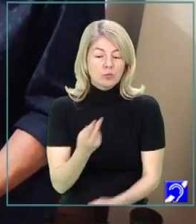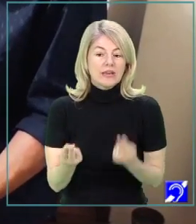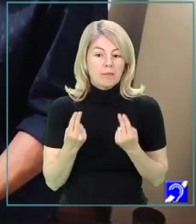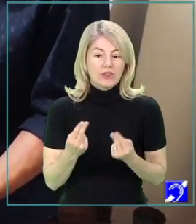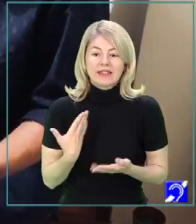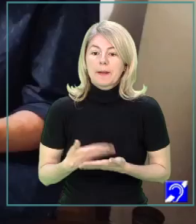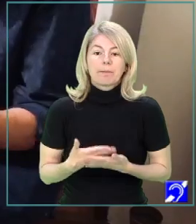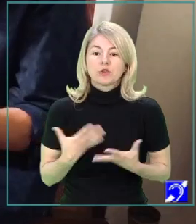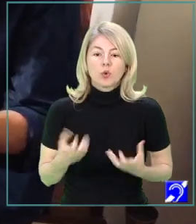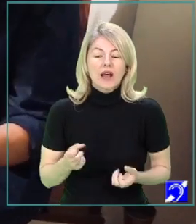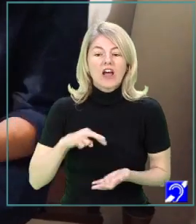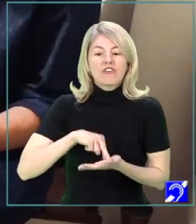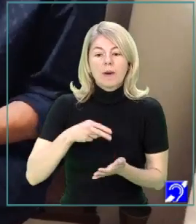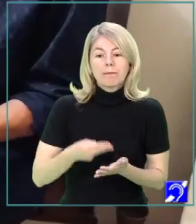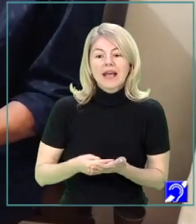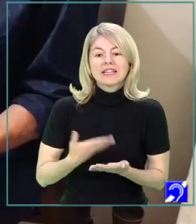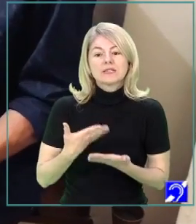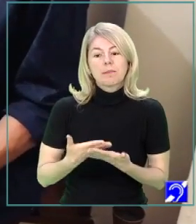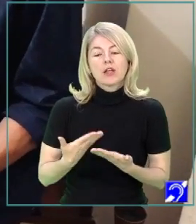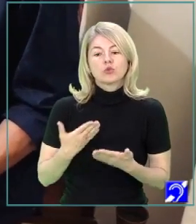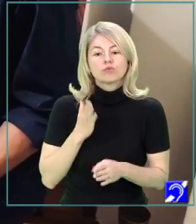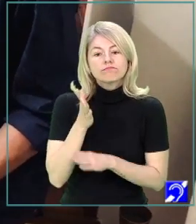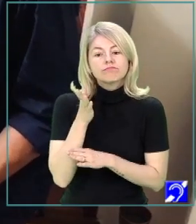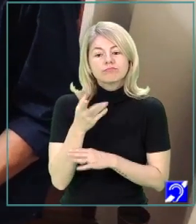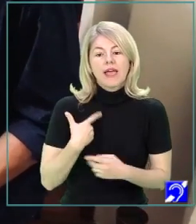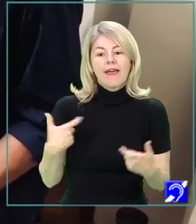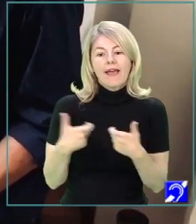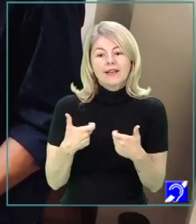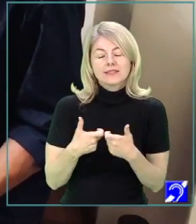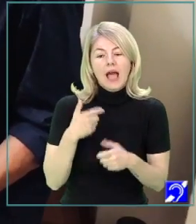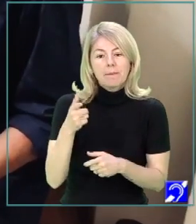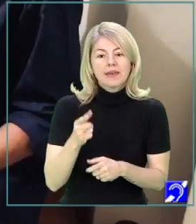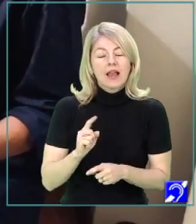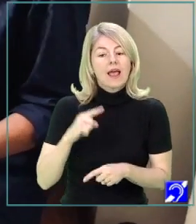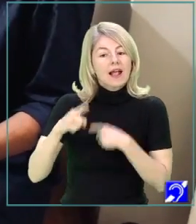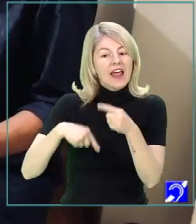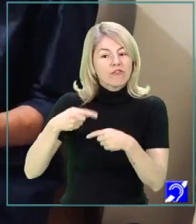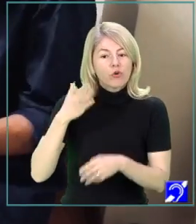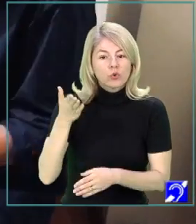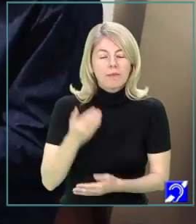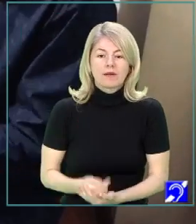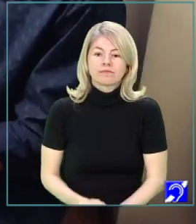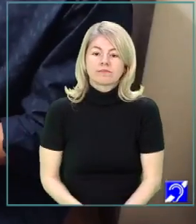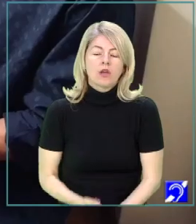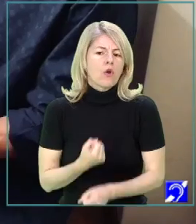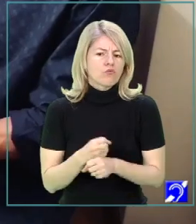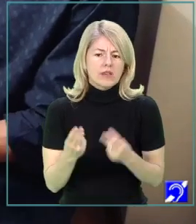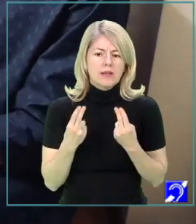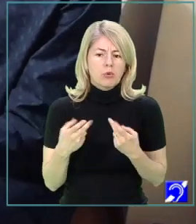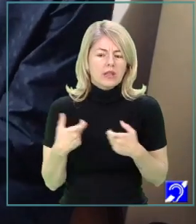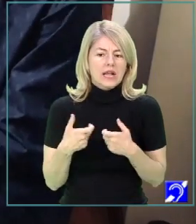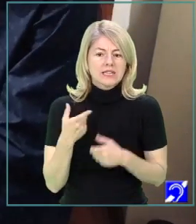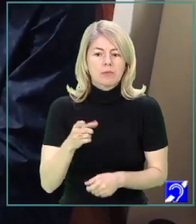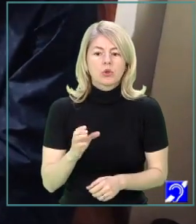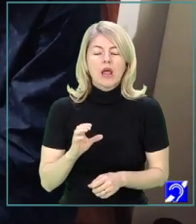pentru că vă pregătesc colegii mei și profesorilor invitații, inclusiv pentru foarte importantele examene